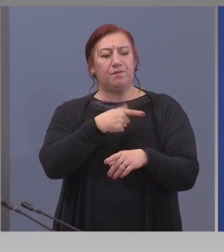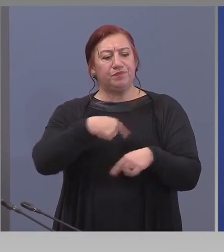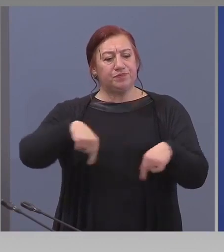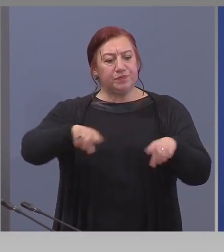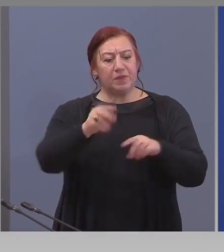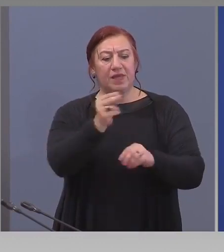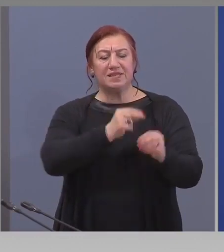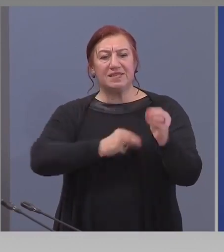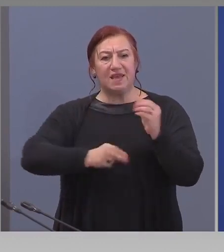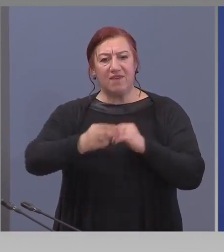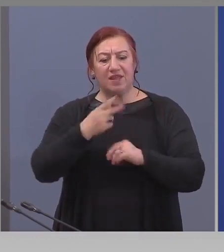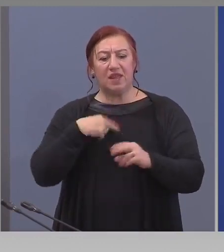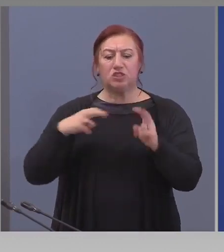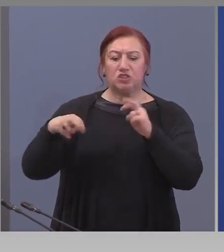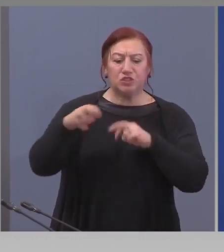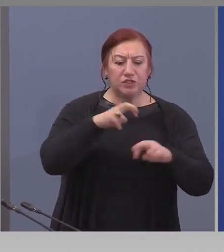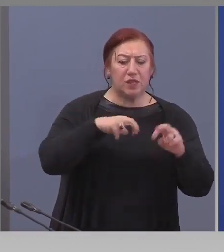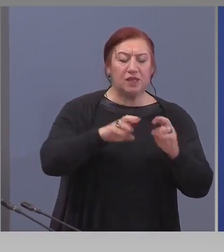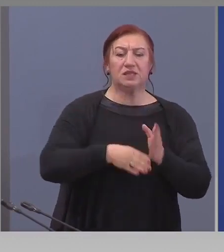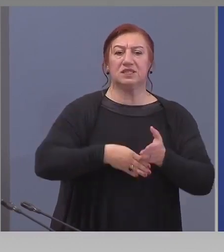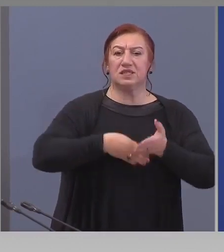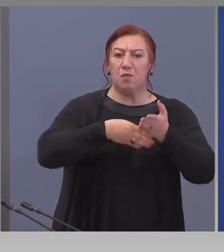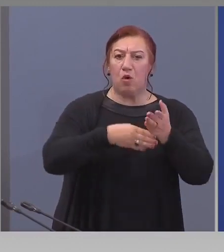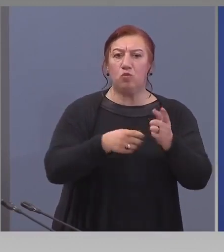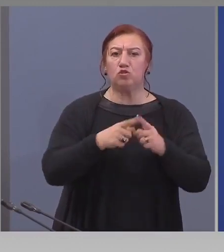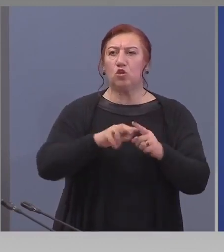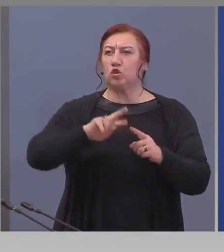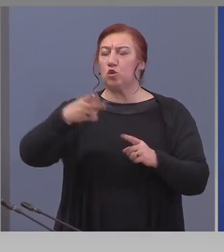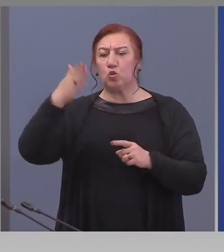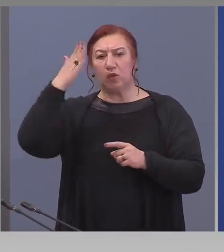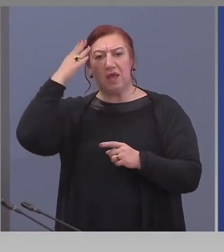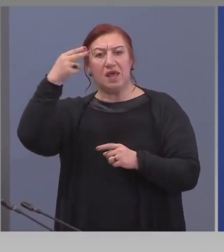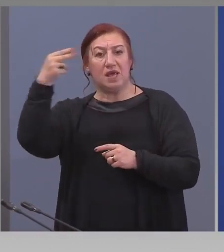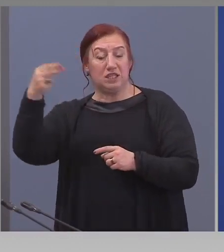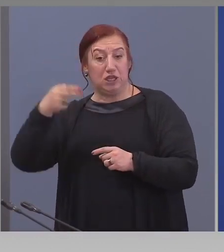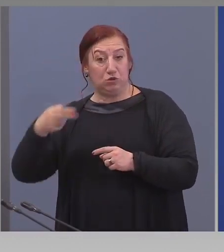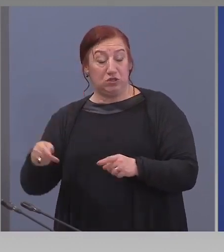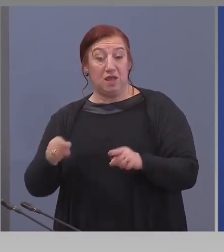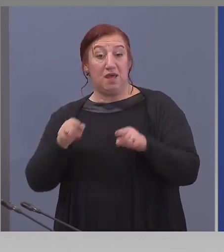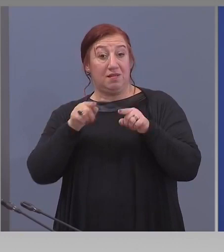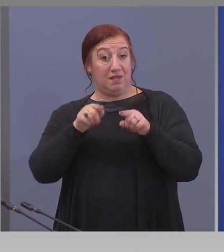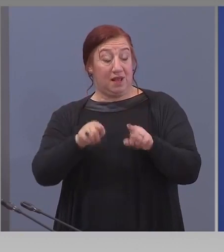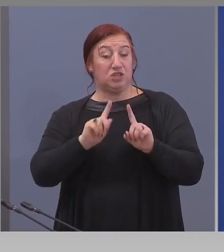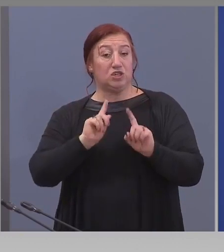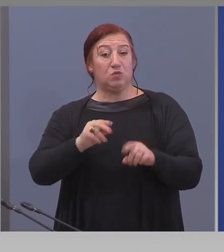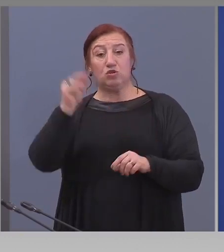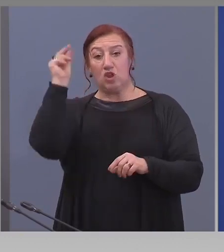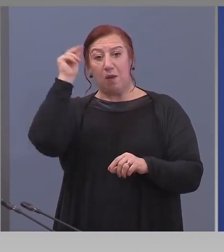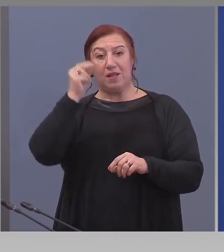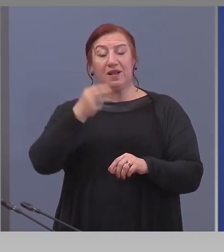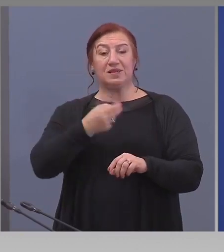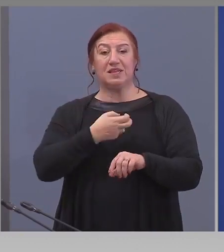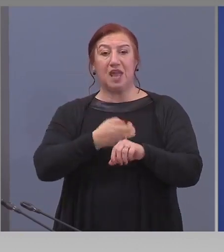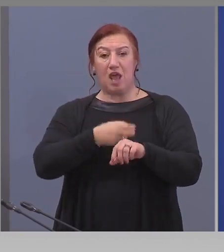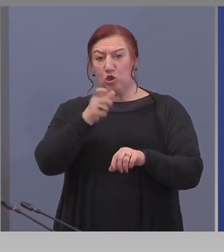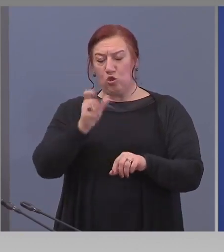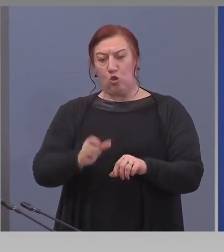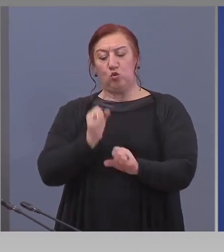и ще търси помощ от всички съответни институции, така че да могат българските лекари да практикуват